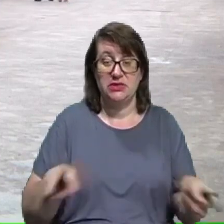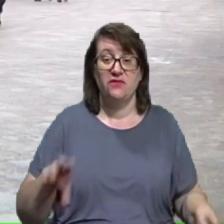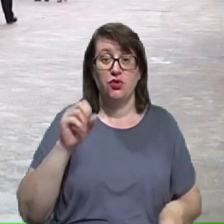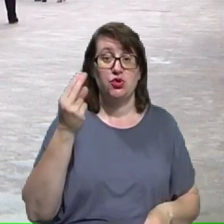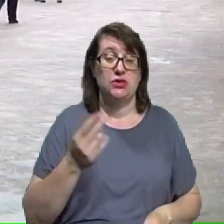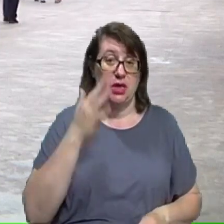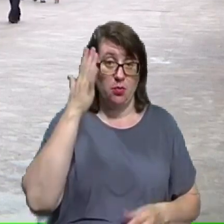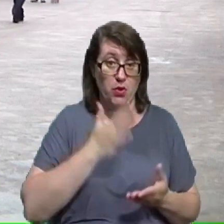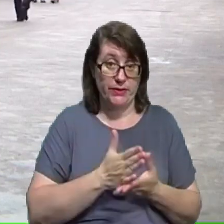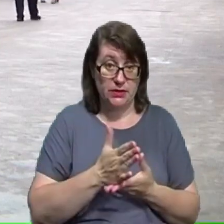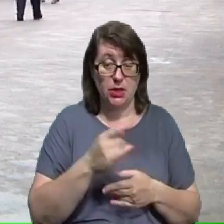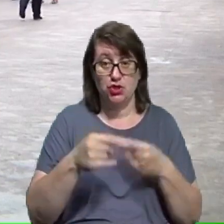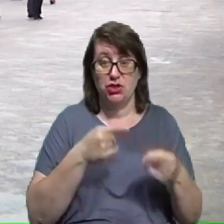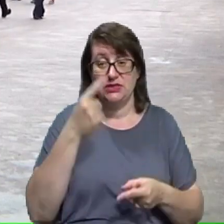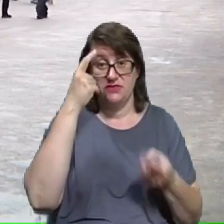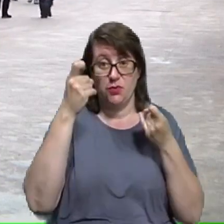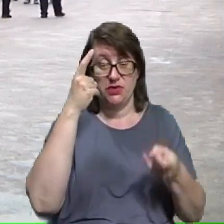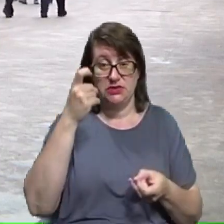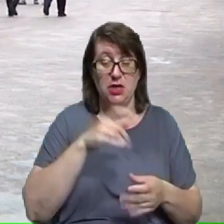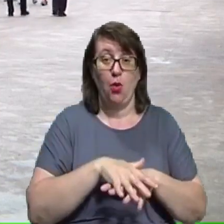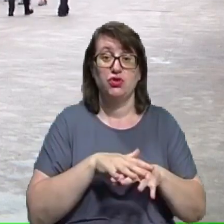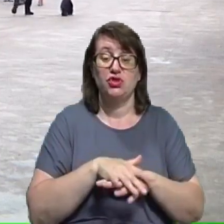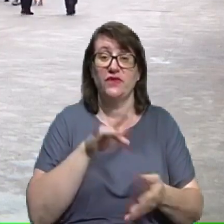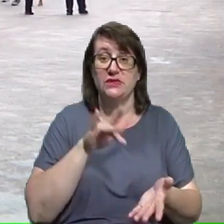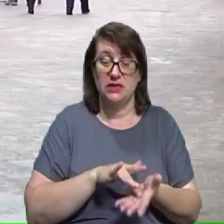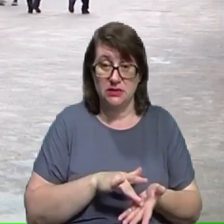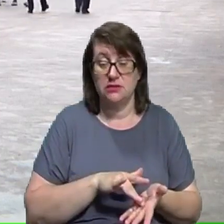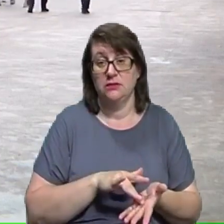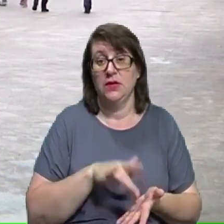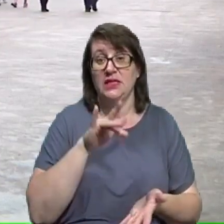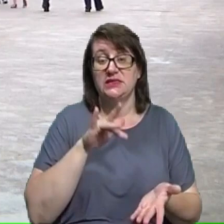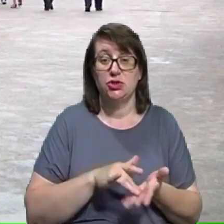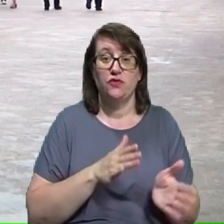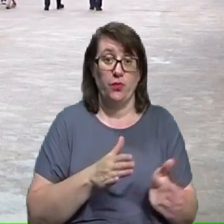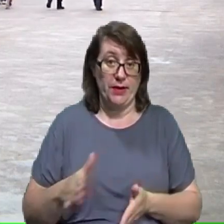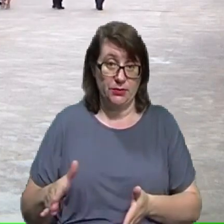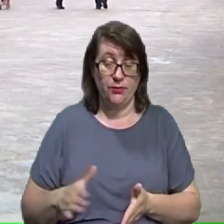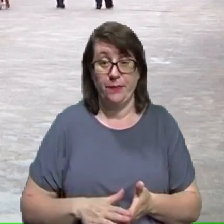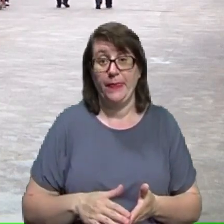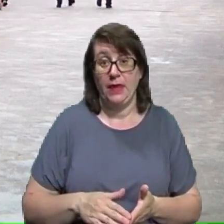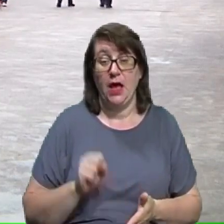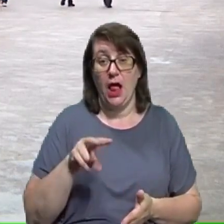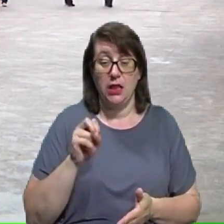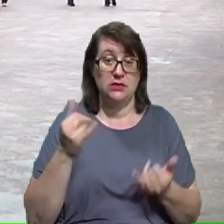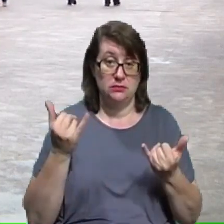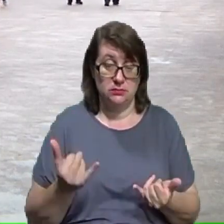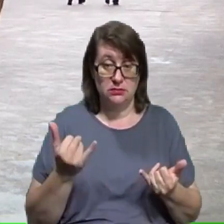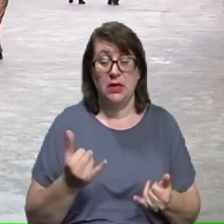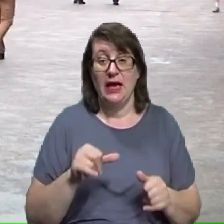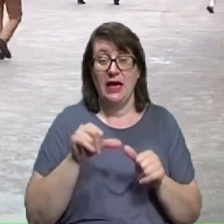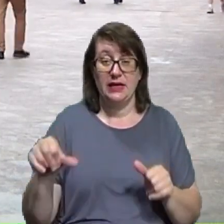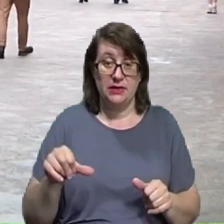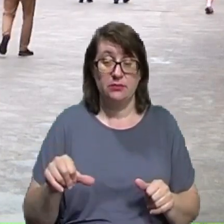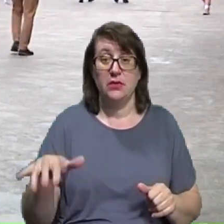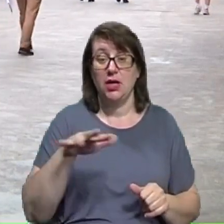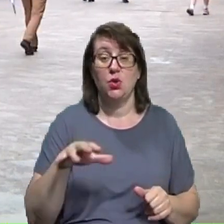через інформаційно-обчислювальний центр в централізованому порядку. Однак тепер, крім районів, активних бойових